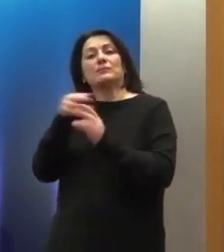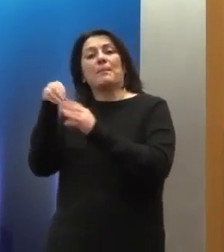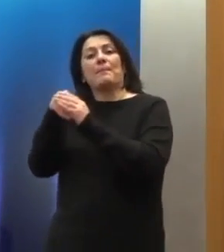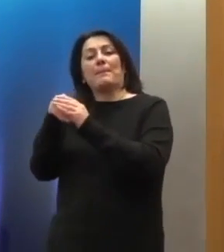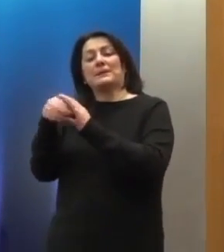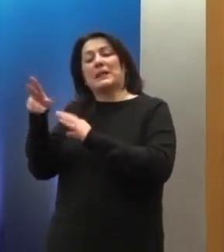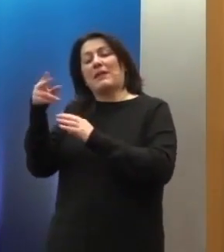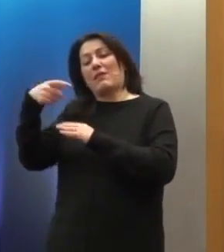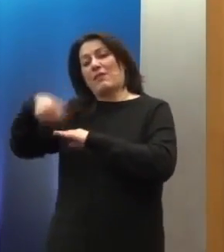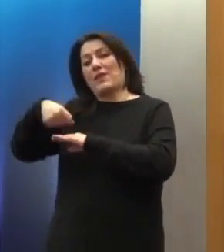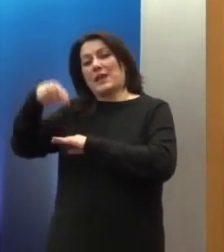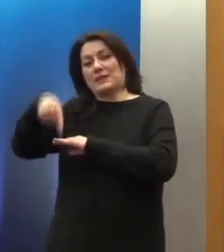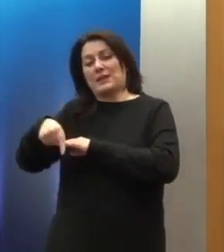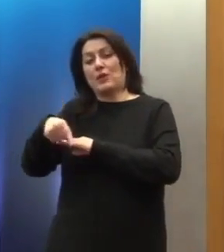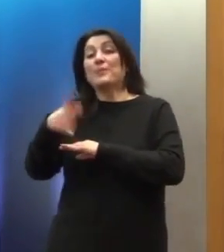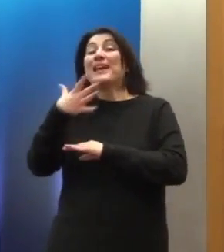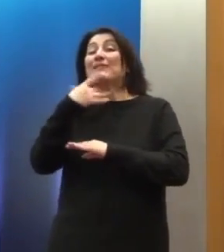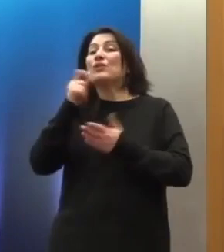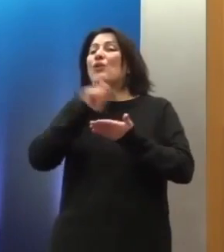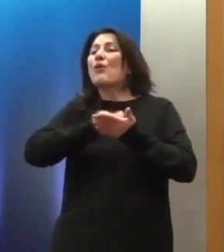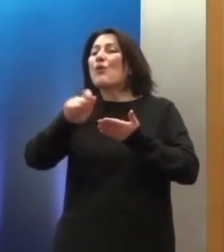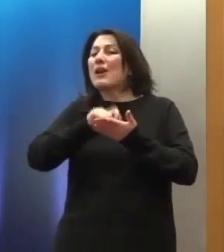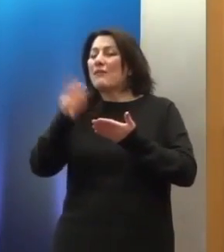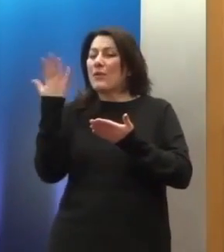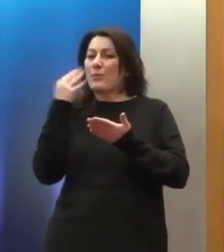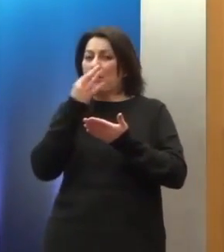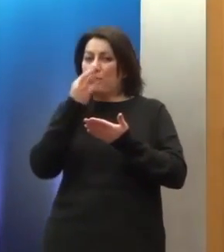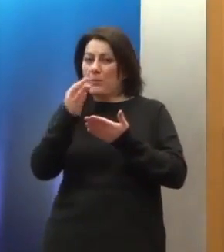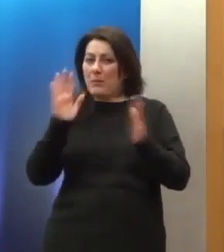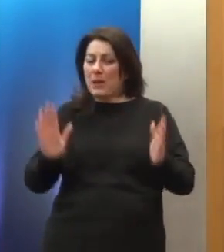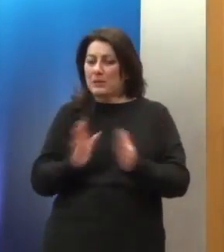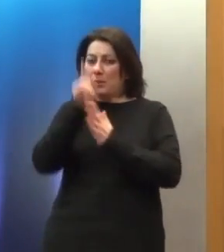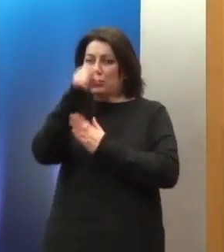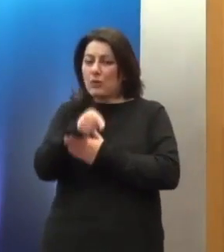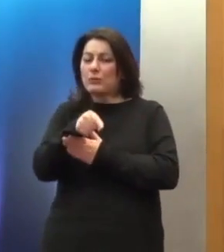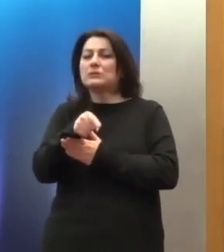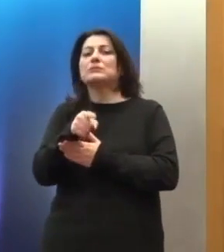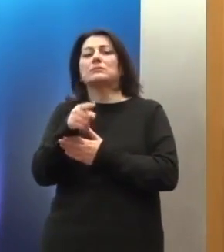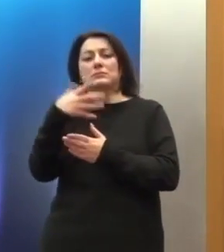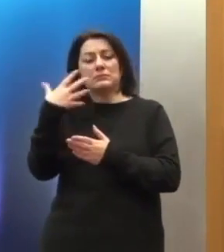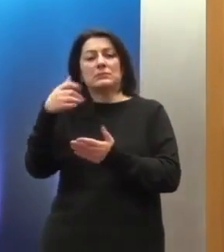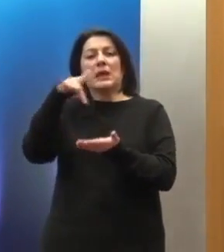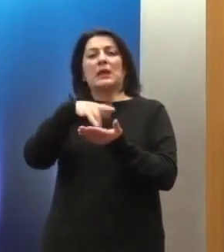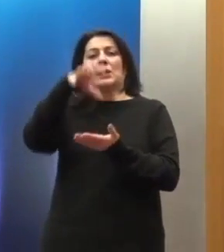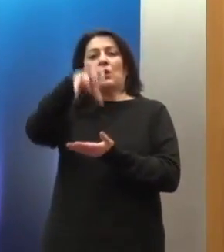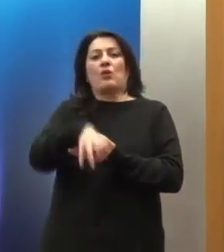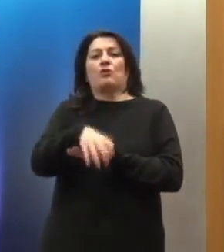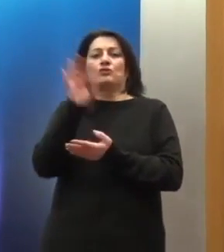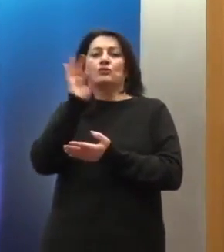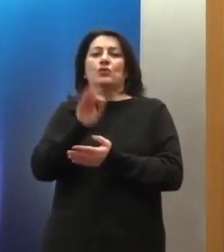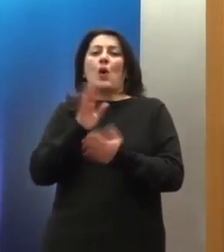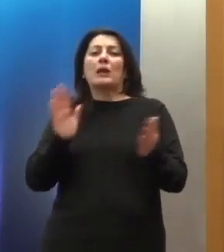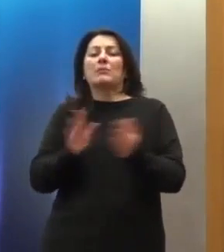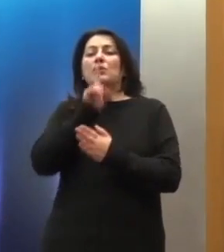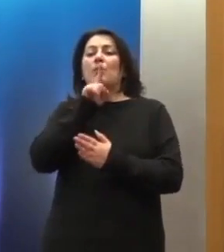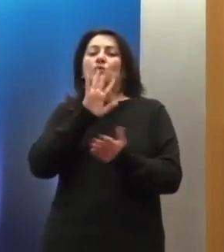Και για αυτόν τον λόγο, το γραφείο αντιμετώπισης περιστατικών αυθαιρεσίας είναι κεντρικό να λειτουργήσει σωστά για αυτά τα ζητήματα της συμπετοχής. Άλλωστε, του